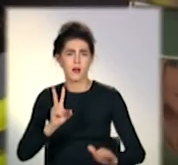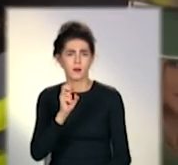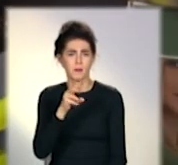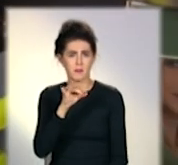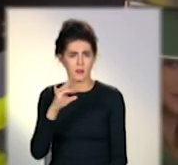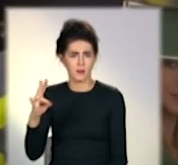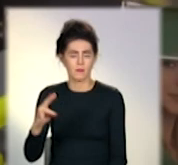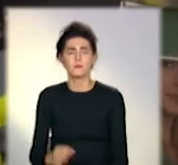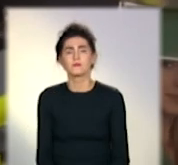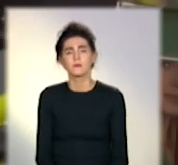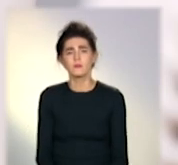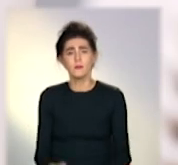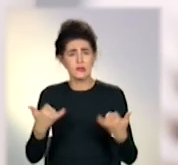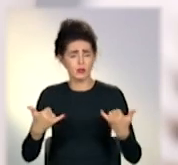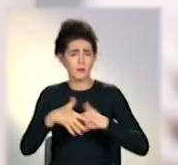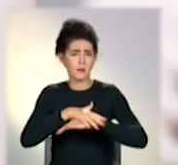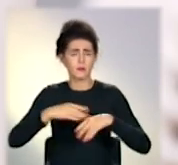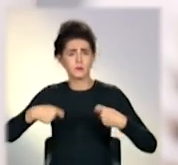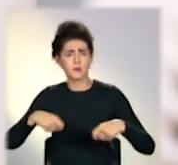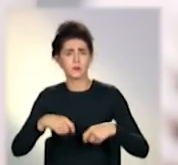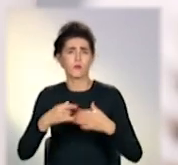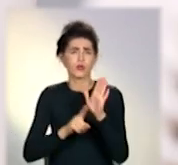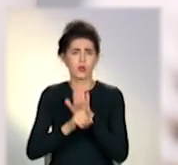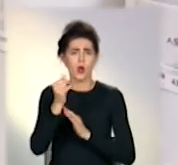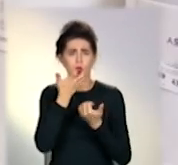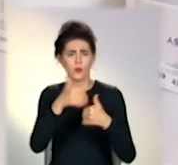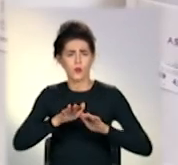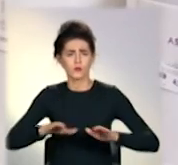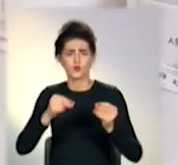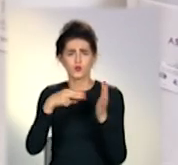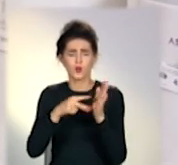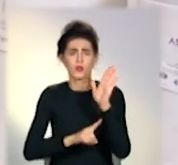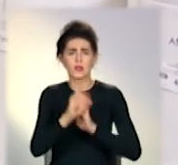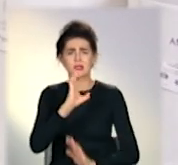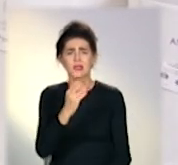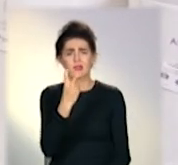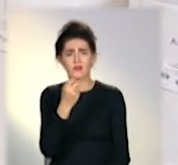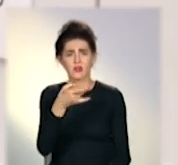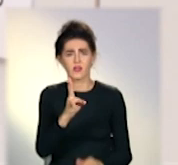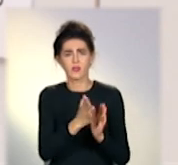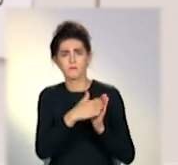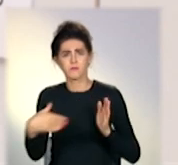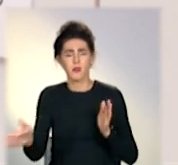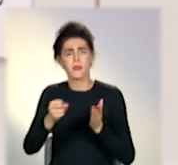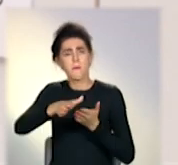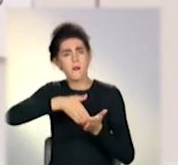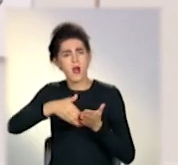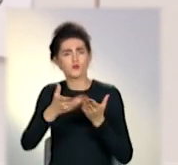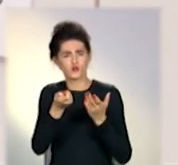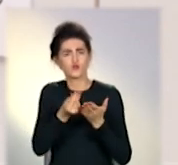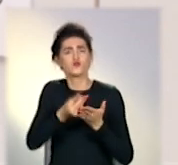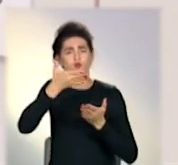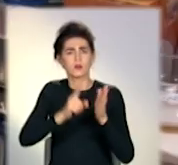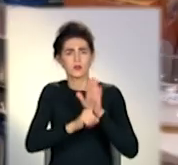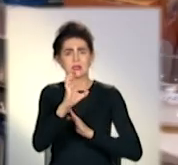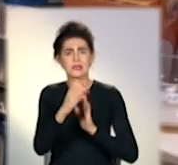Натомість на ринку вже з'являється асортимент обігрівачів. Ціни стартують від 200 гривень. Масляні трохи дорожчі – від 700.